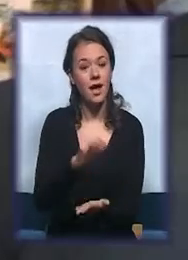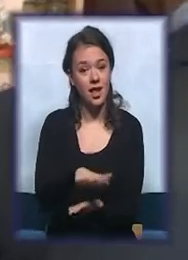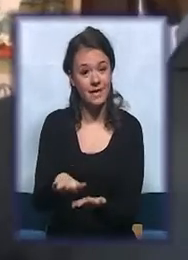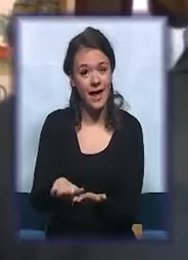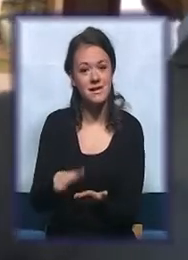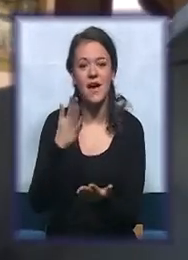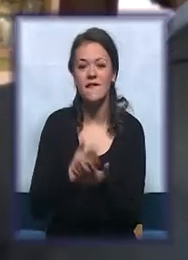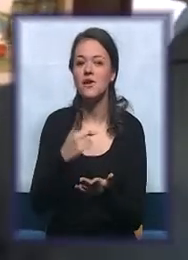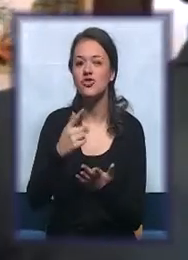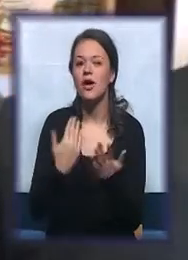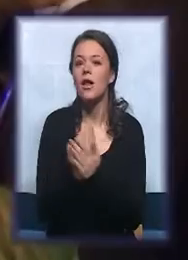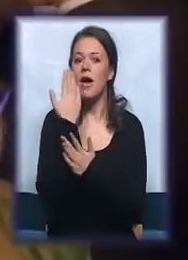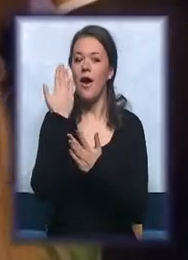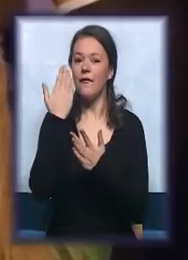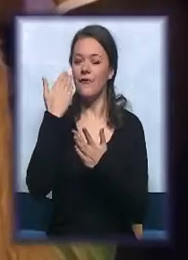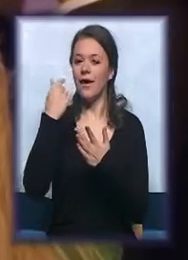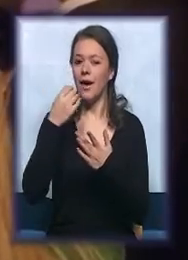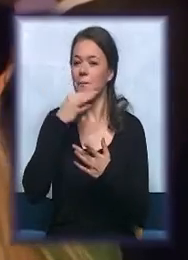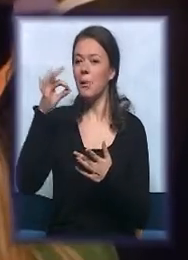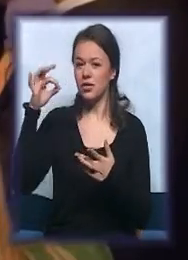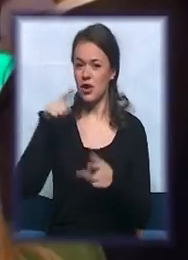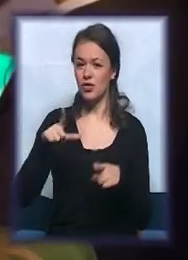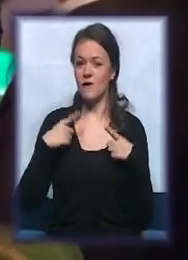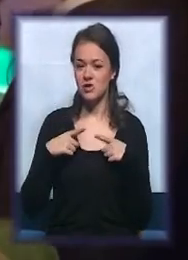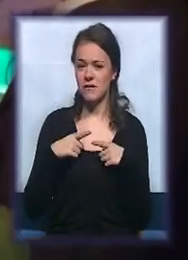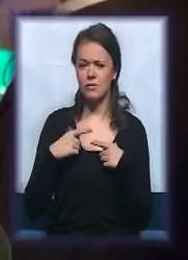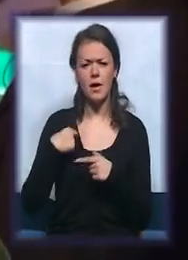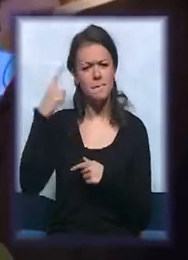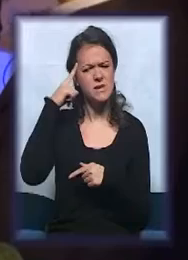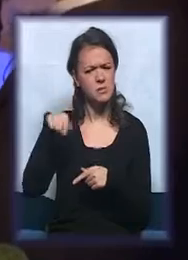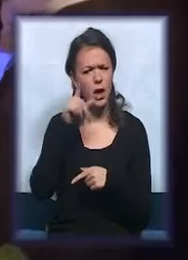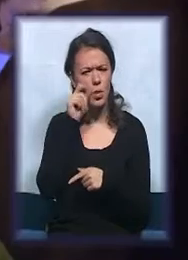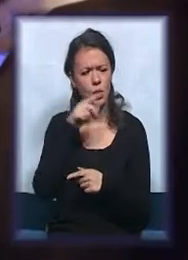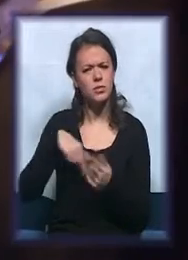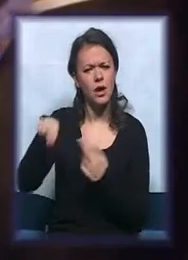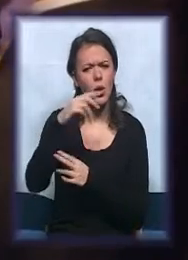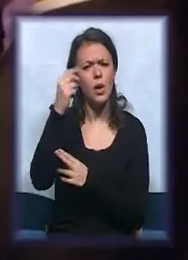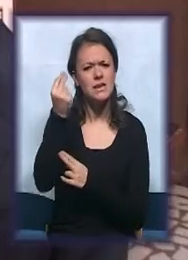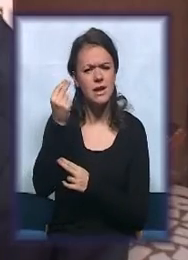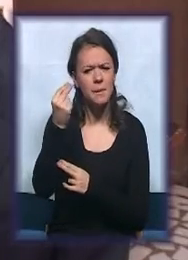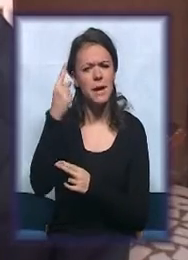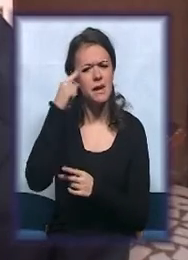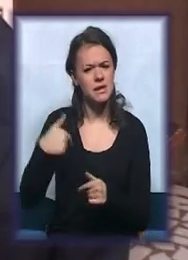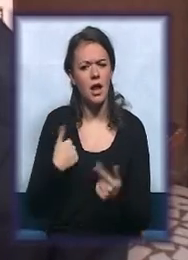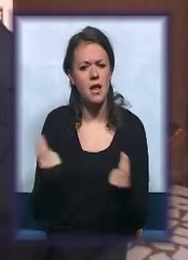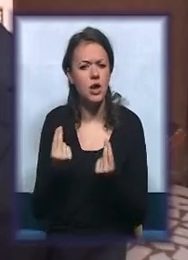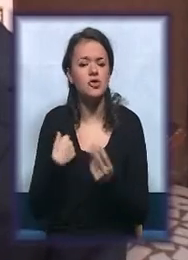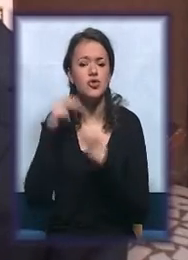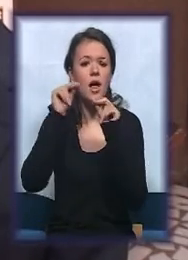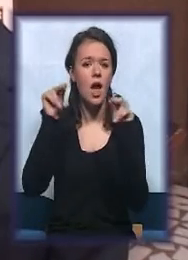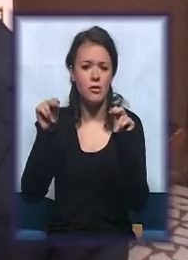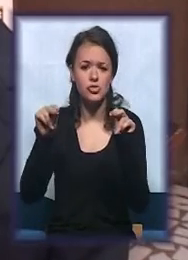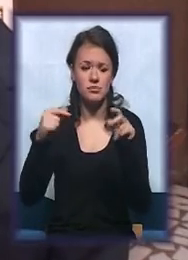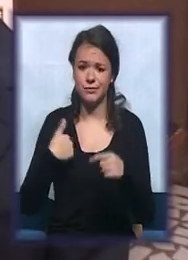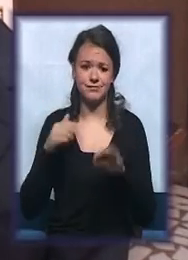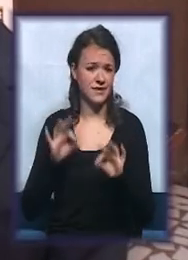svetlo u njihov život. Ponekad imam utisak da ljudi u Srbiji misle da smo mi ovde da ih naučimo nečemu. Ja stvarno ne mislim tako.